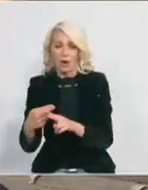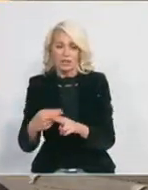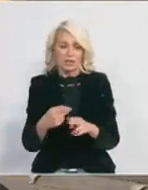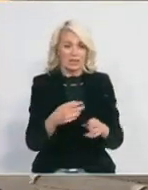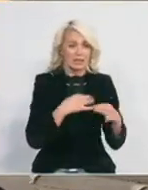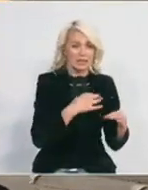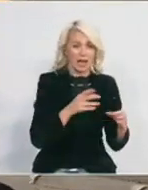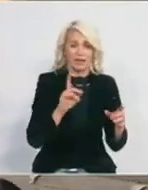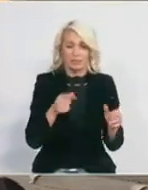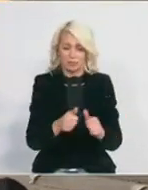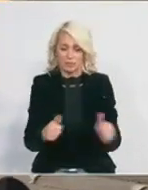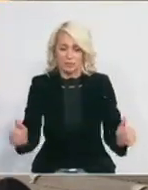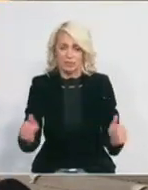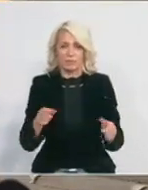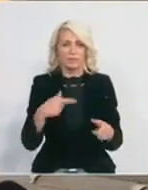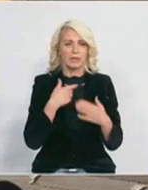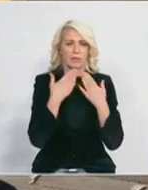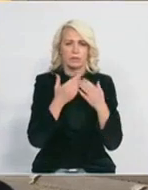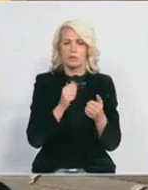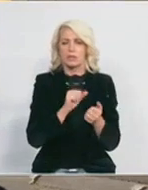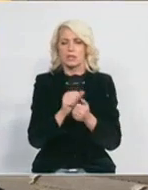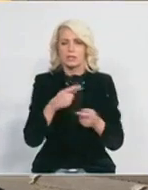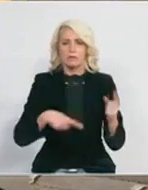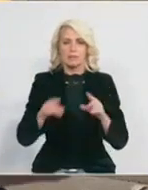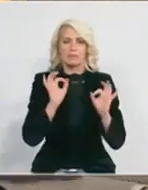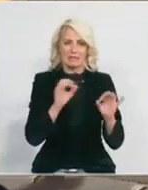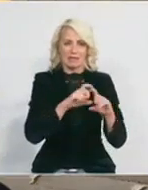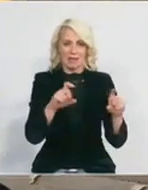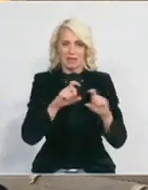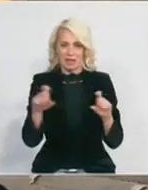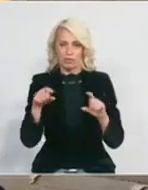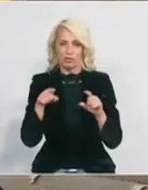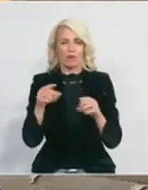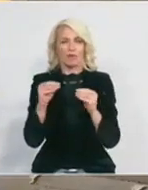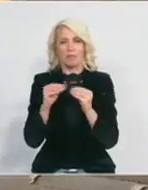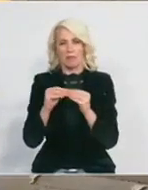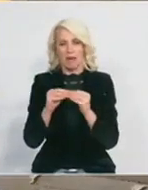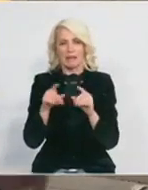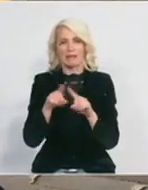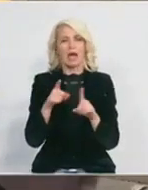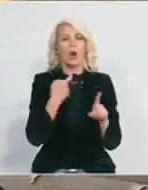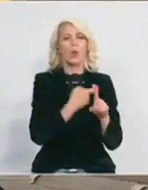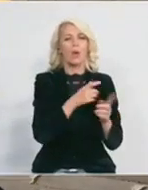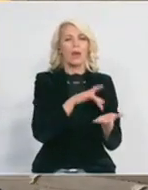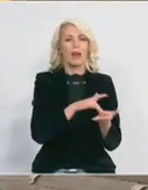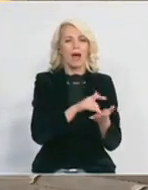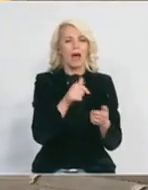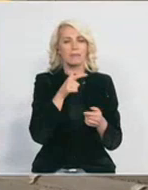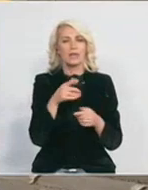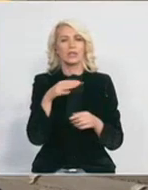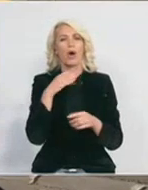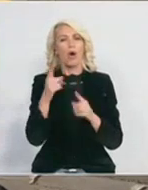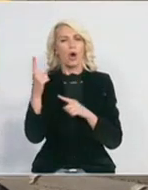Ja se zahvalujem ljudima svima ovim specijalnim ustanovama i pored blaca, i u kulini, i u gornoj topovnici.